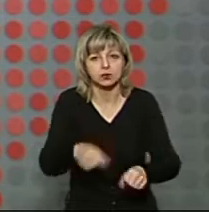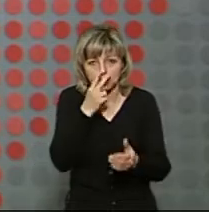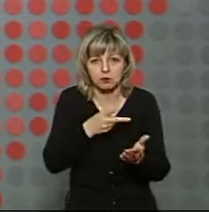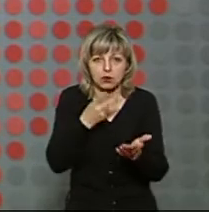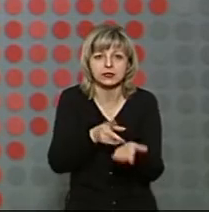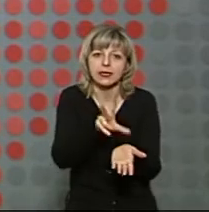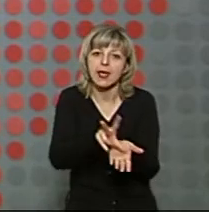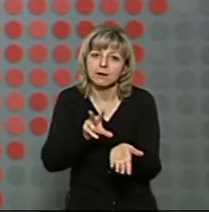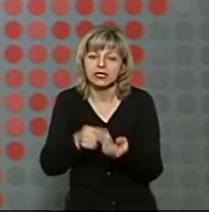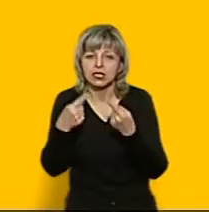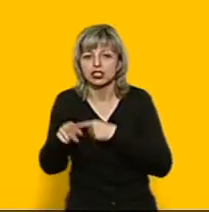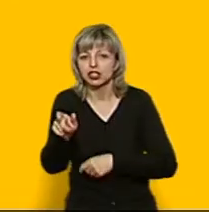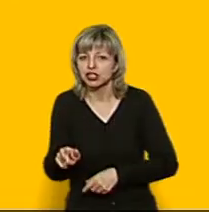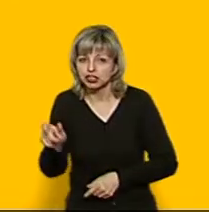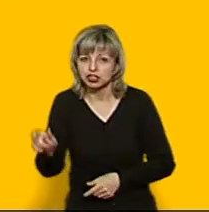показати приклад іншим.